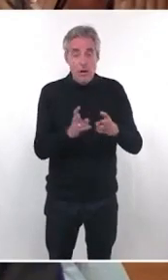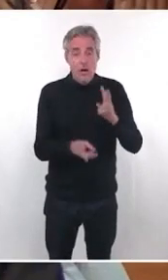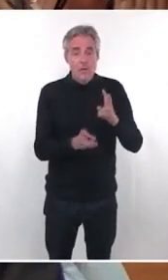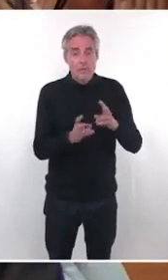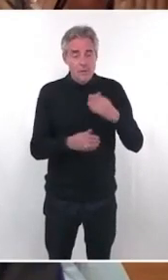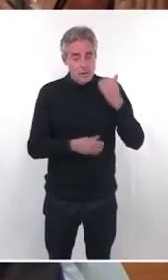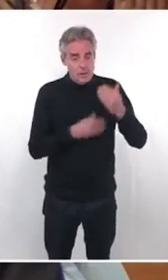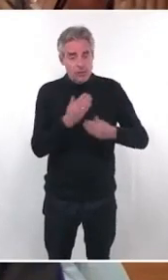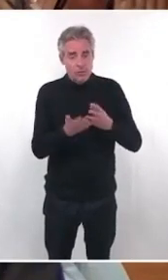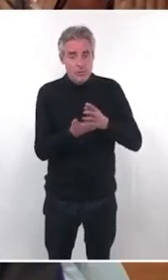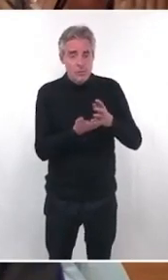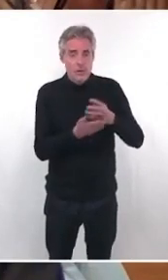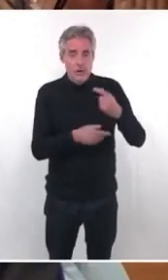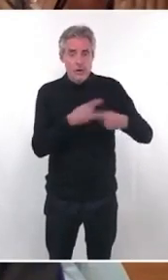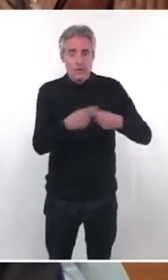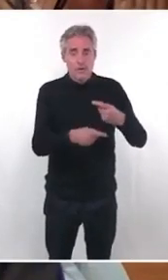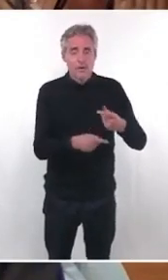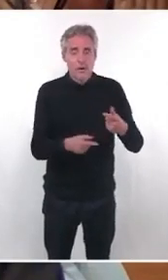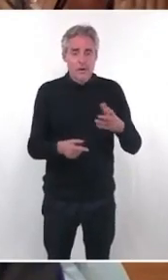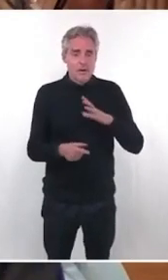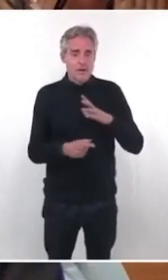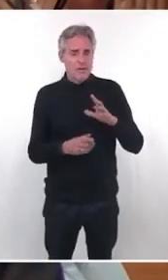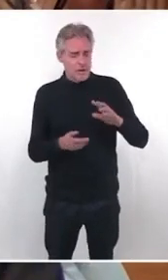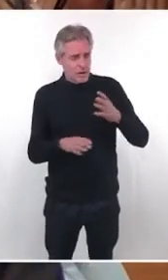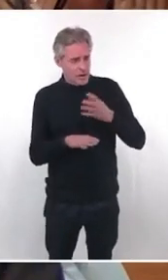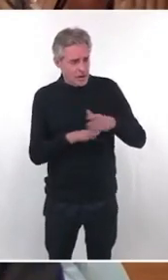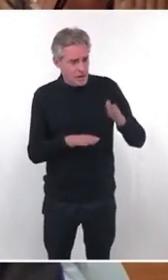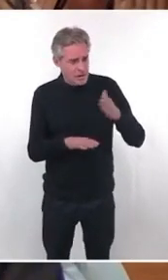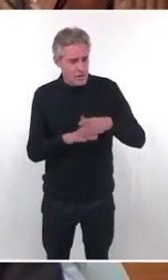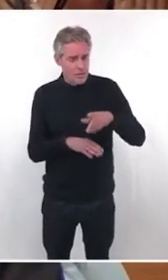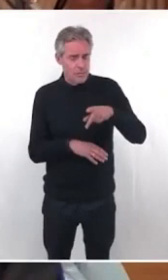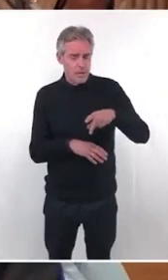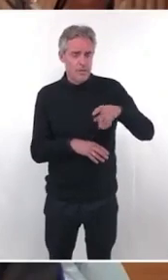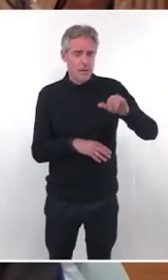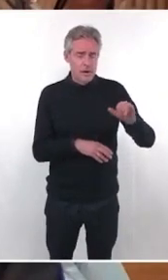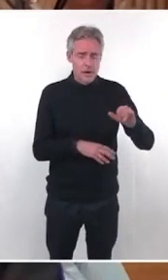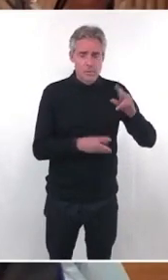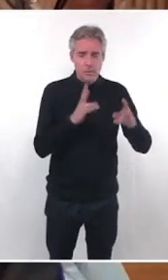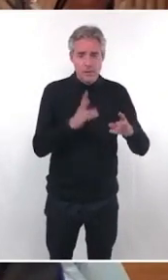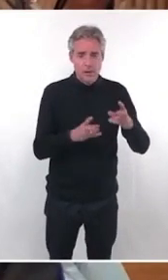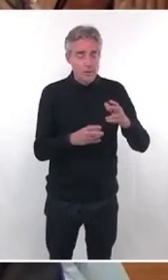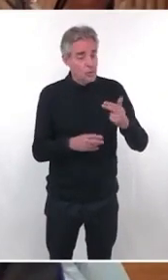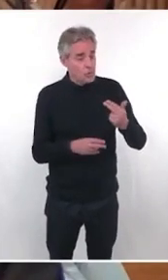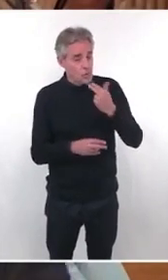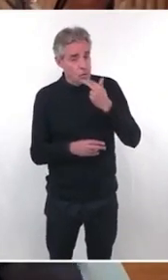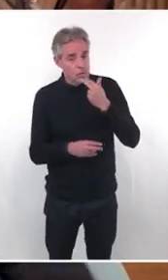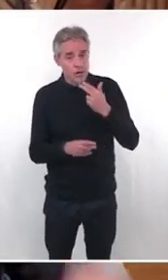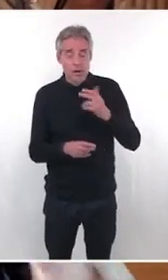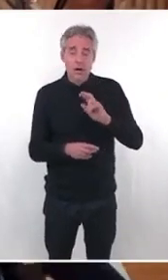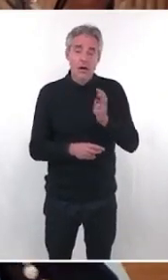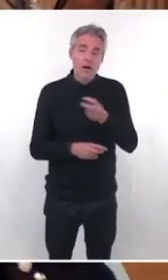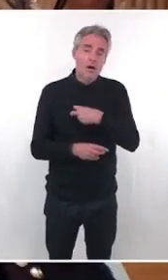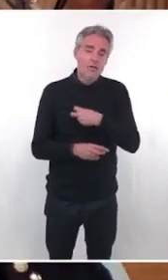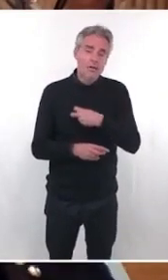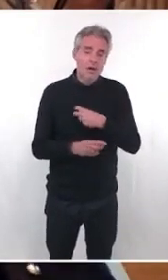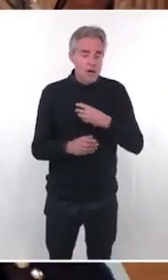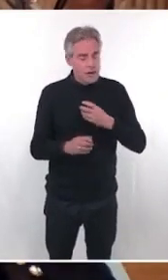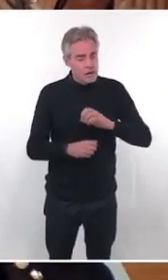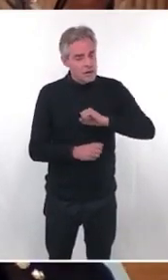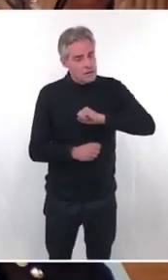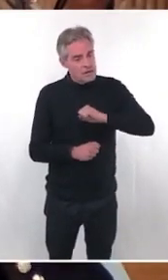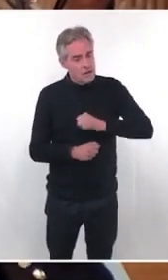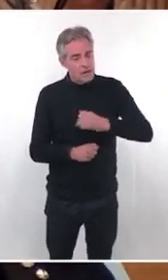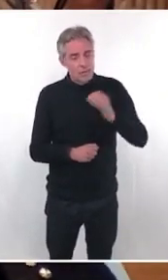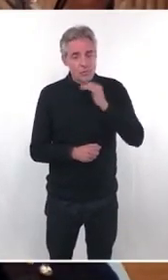avancer sur ce dossier. y avait des crédits au PPI, il est maintenant utile d'accélérer sur ce